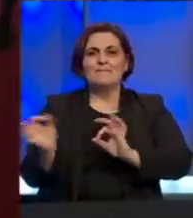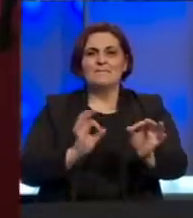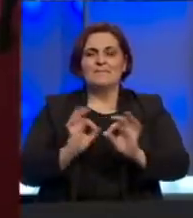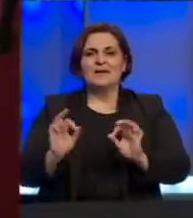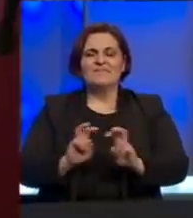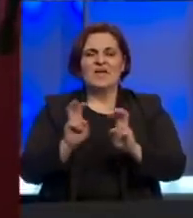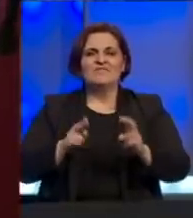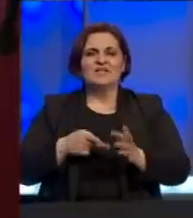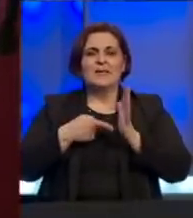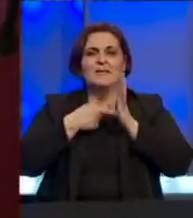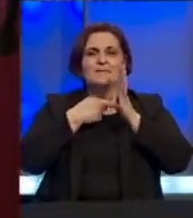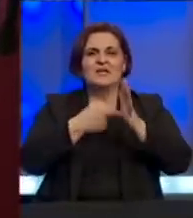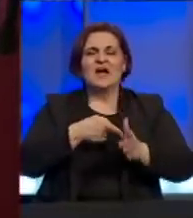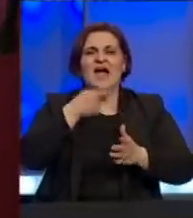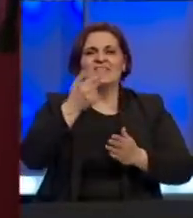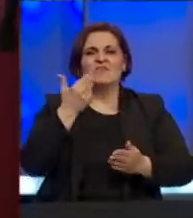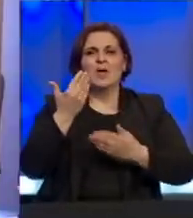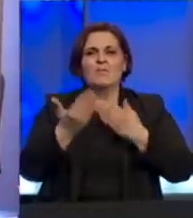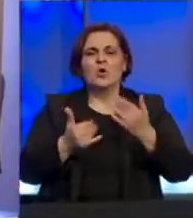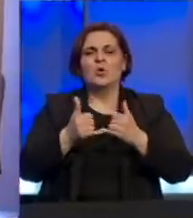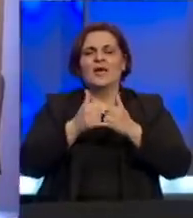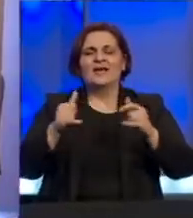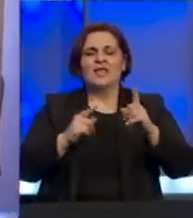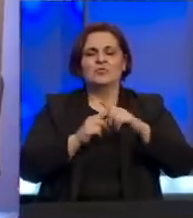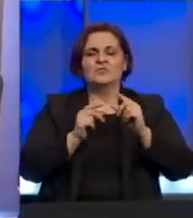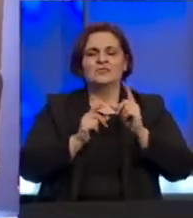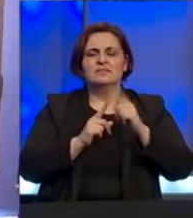je video prezentaciju Dučićevih poklona gradu Trebinju